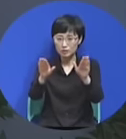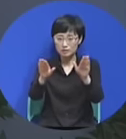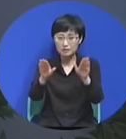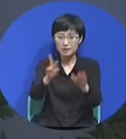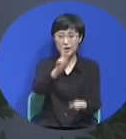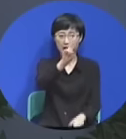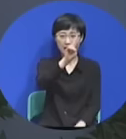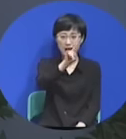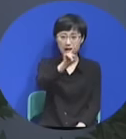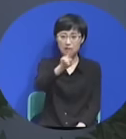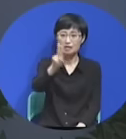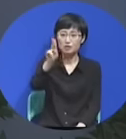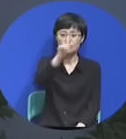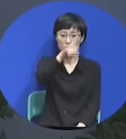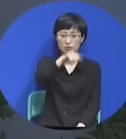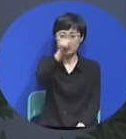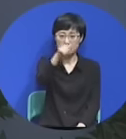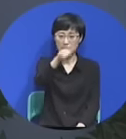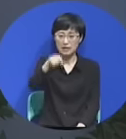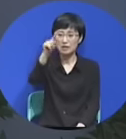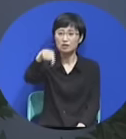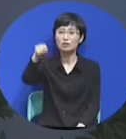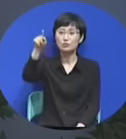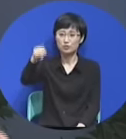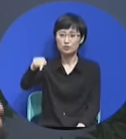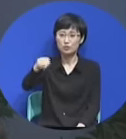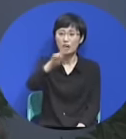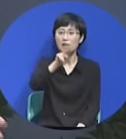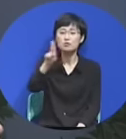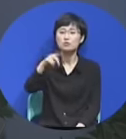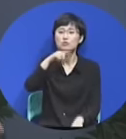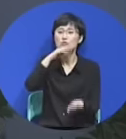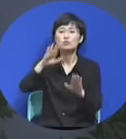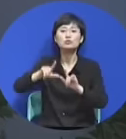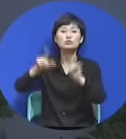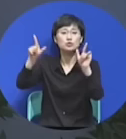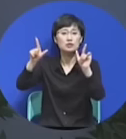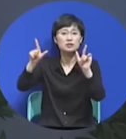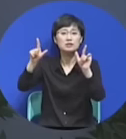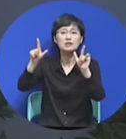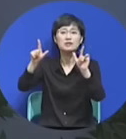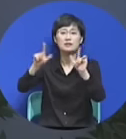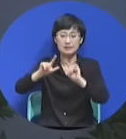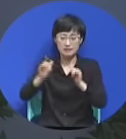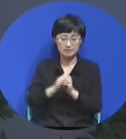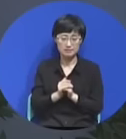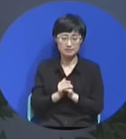미국에 있는 렘트 유니버시티 R.U 주의를 놓고 예배하여 기도하는 날입니다.